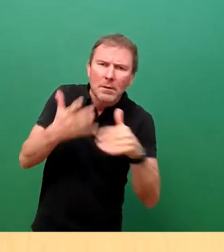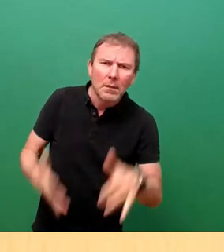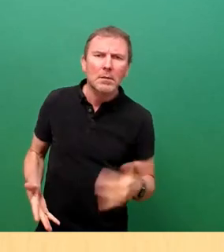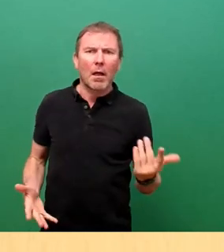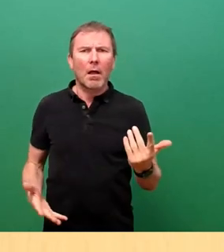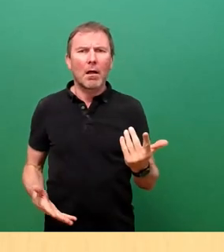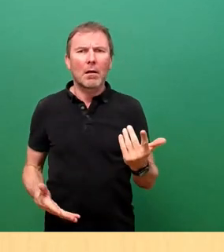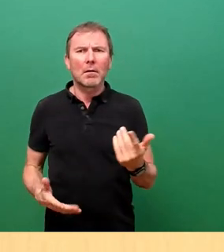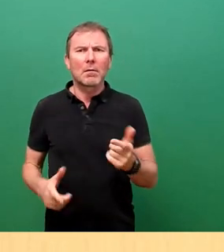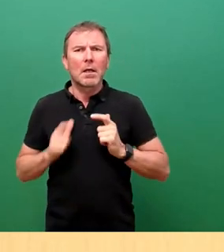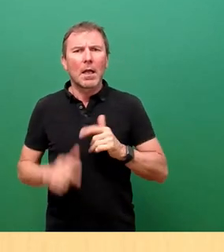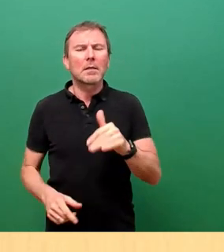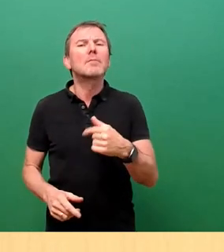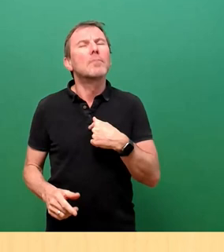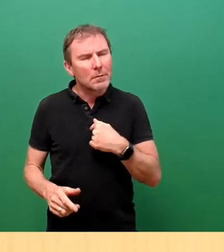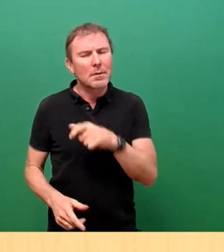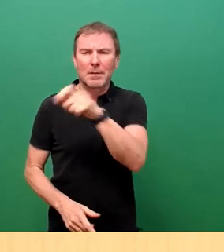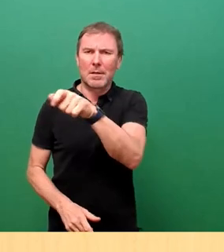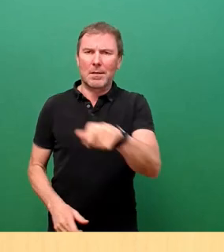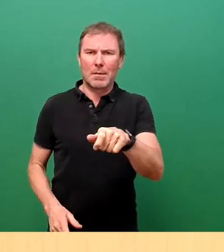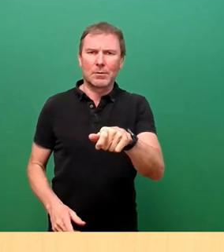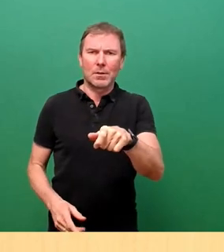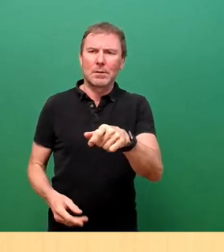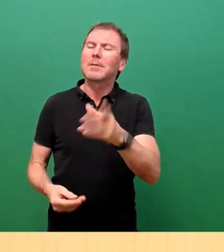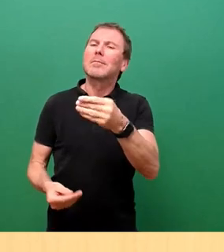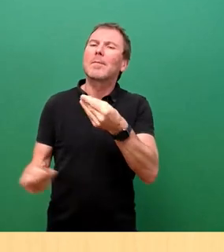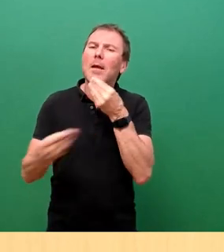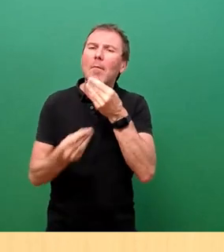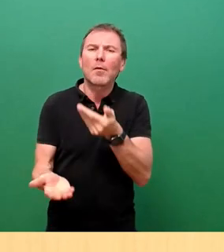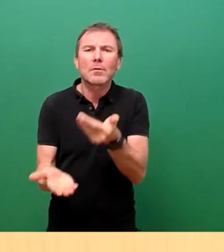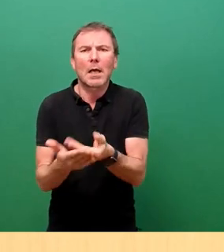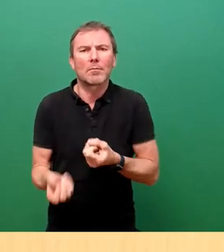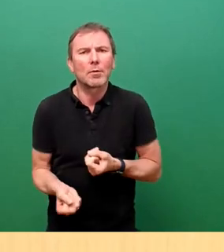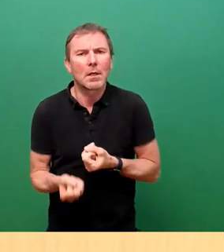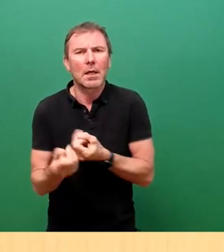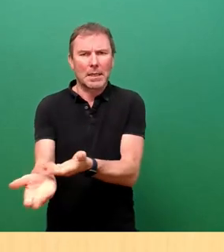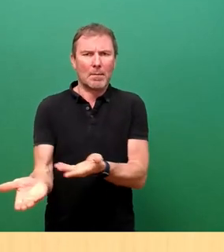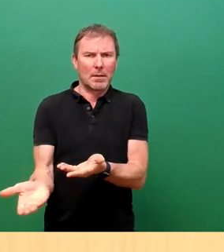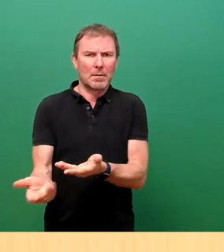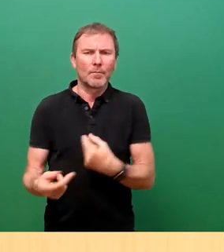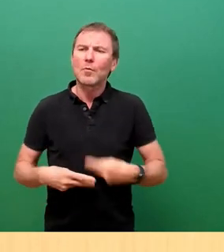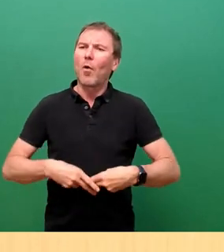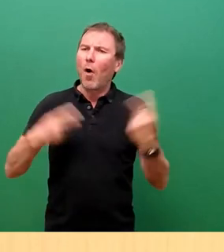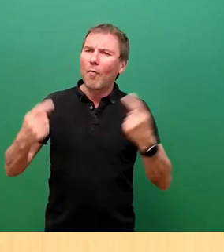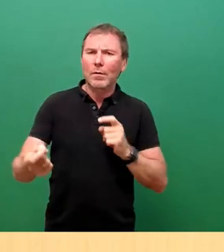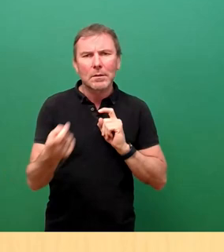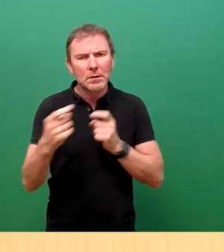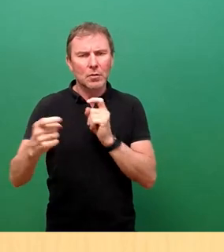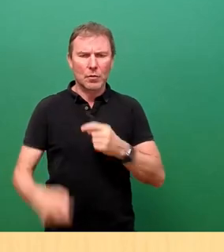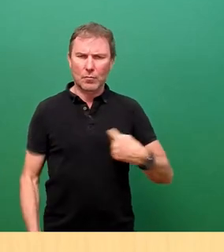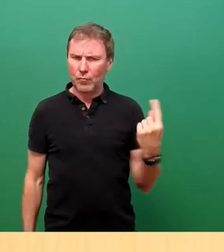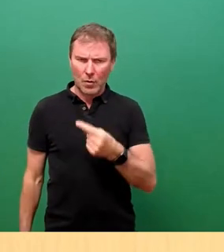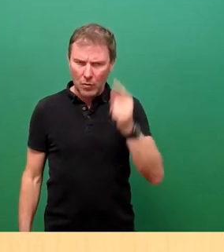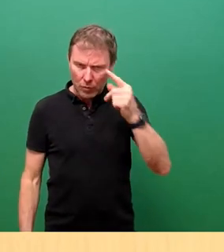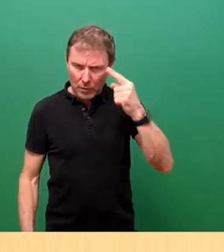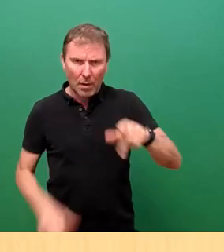dieser Angst leiden, indem wir diesen Menschen Beratungsangebote zur Seite stellen. Indem wir versuchen, offen darüber zu reden, sowohl wir als Stadtrat als auch als die Verwaltung.